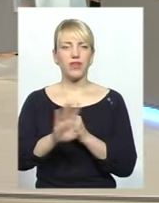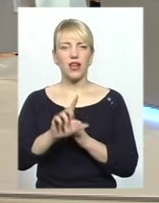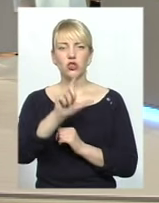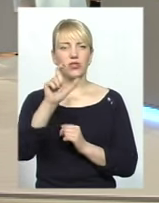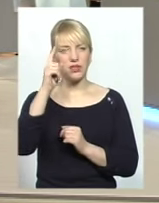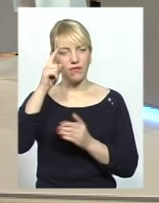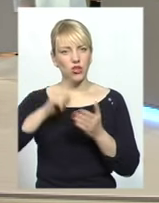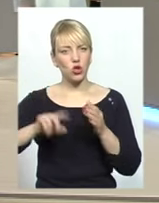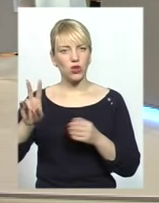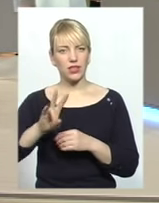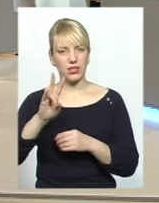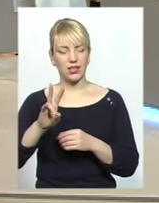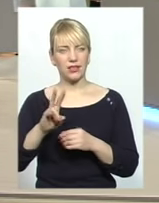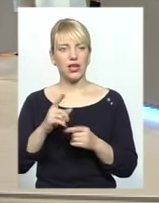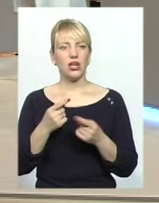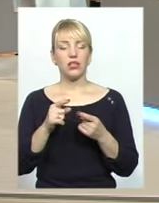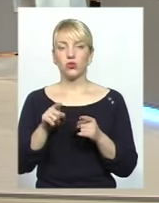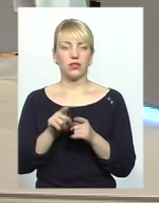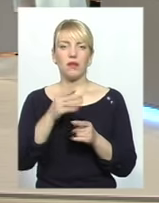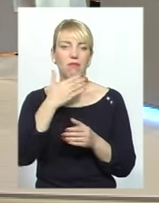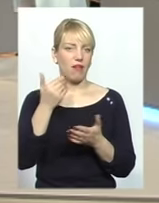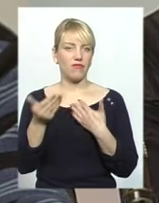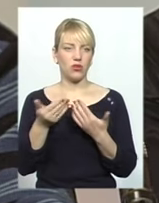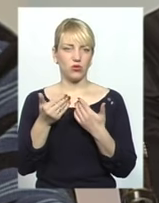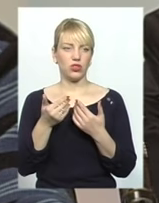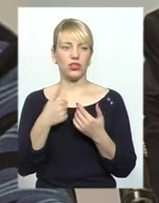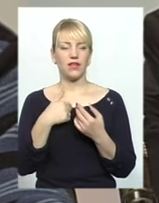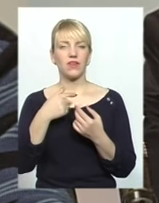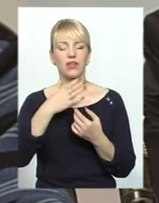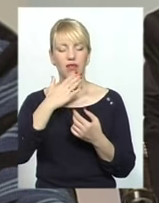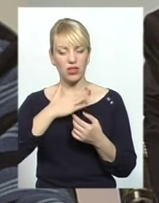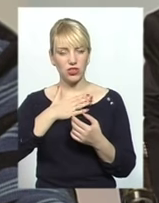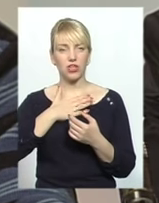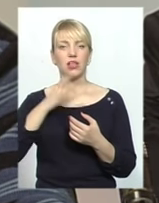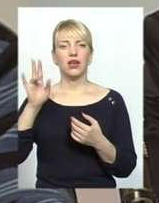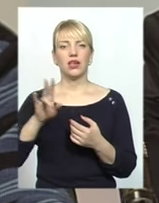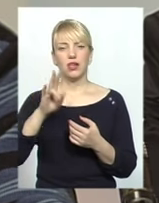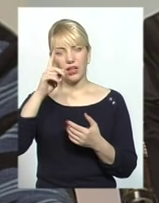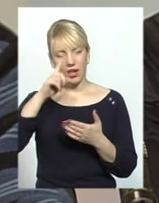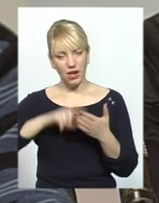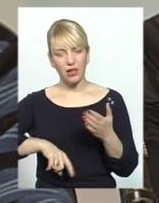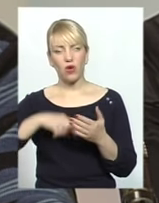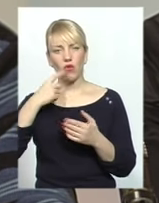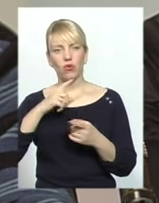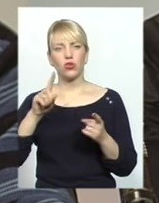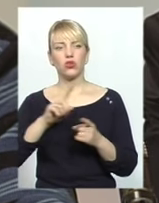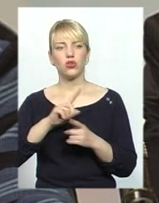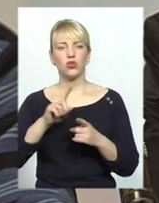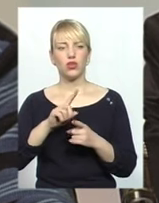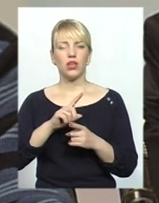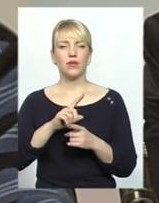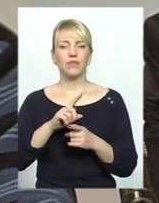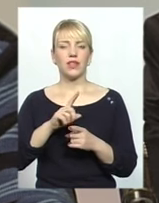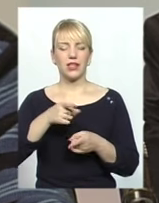Так, ми не пов'язуємося з релігією і це не має зовсім ніякого відношення. Сказано у нашій релігії, що не стане повноцінним віруючим